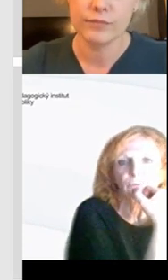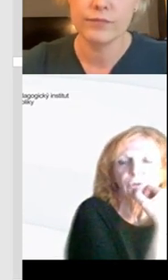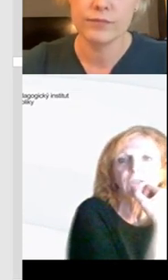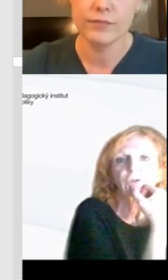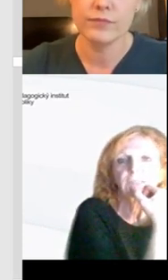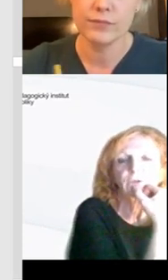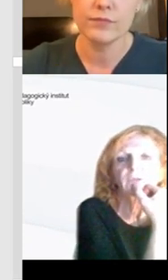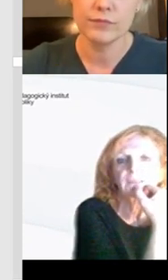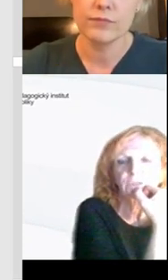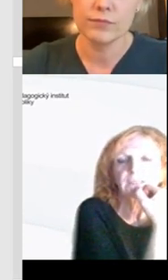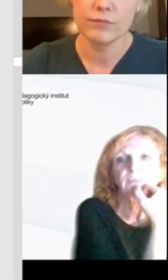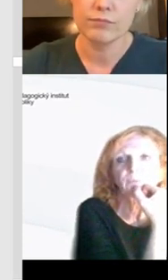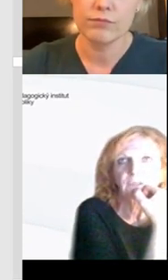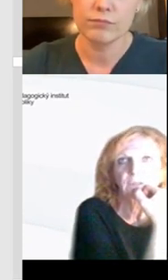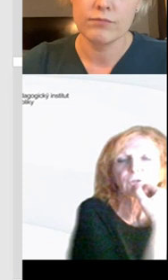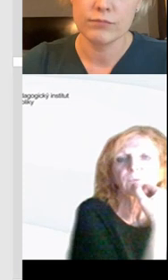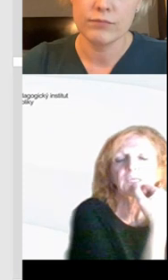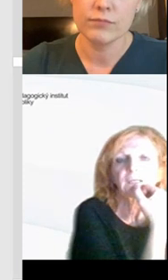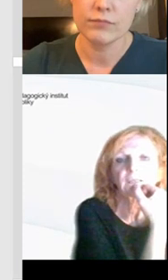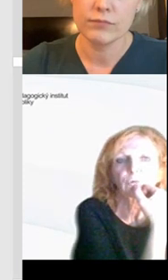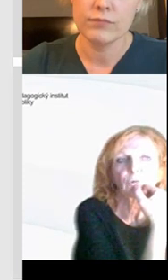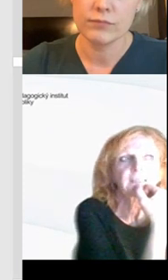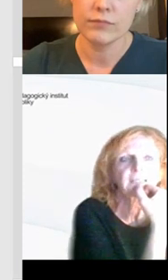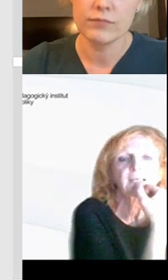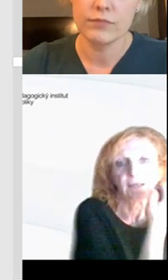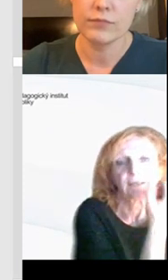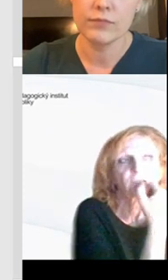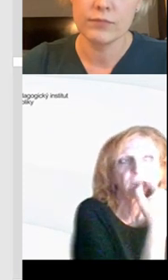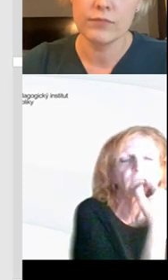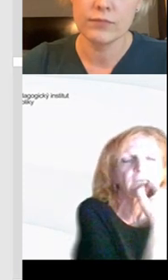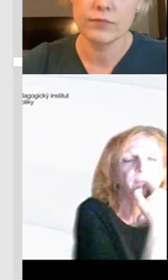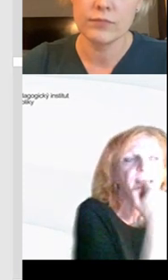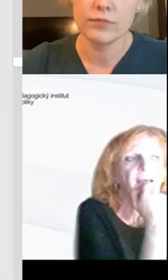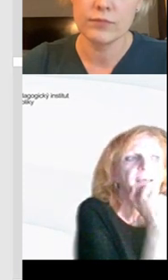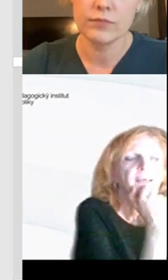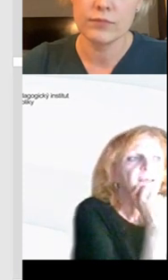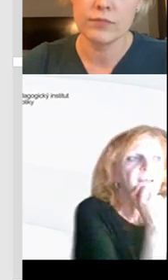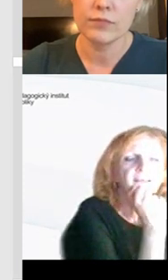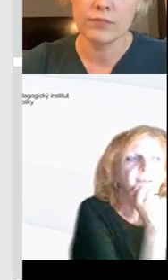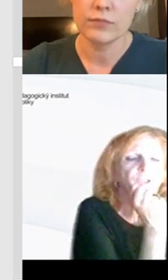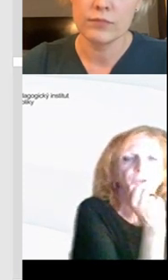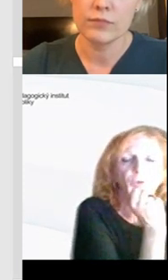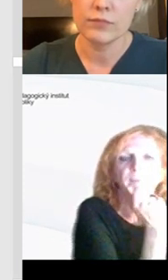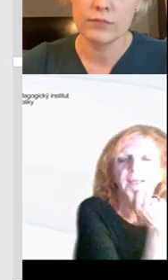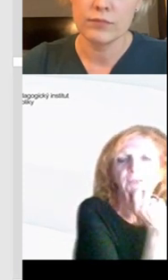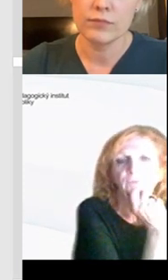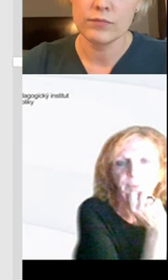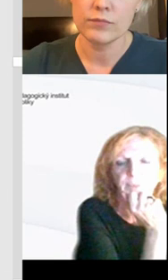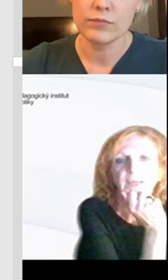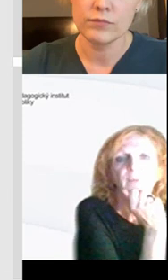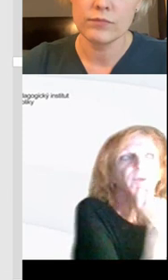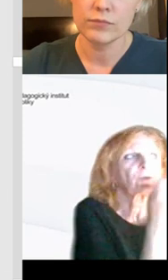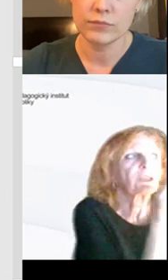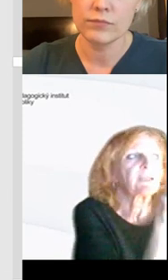možná budete tak zkušení, že si to nebudete muset ani popisovat, že to bude dělat automaticky a taky, co říká Mila, nemusí toho být plné